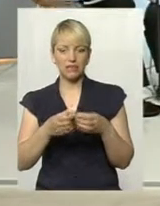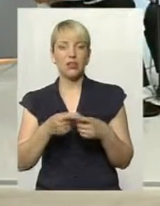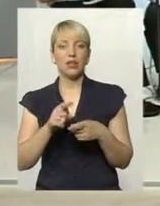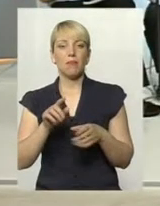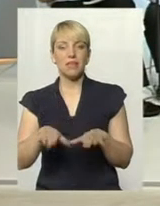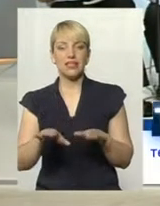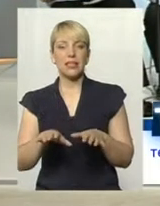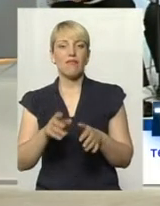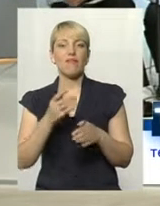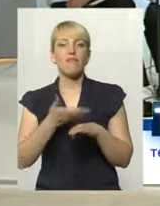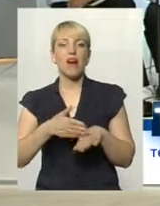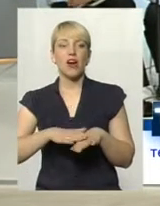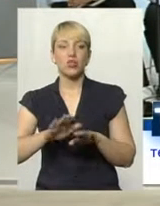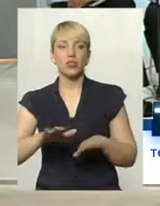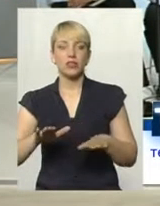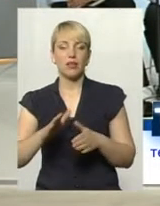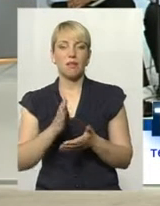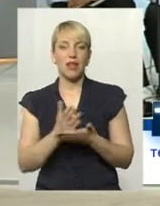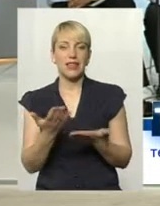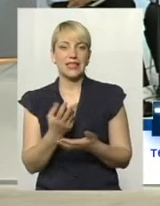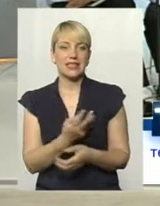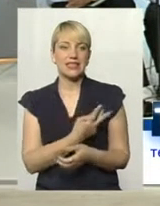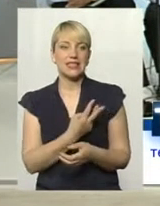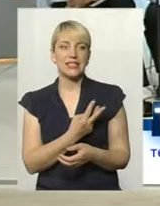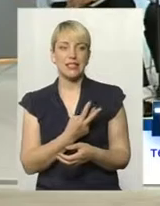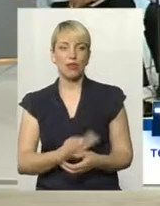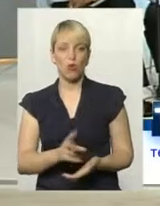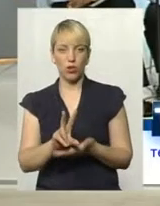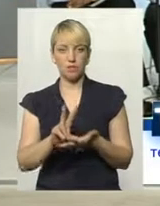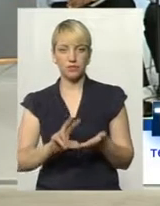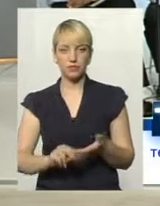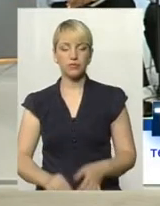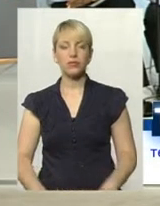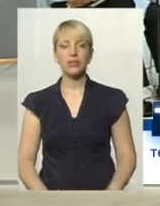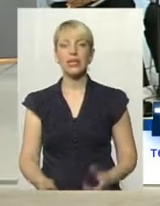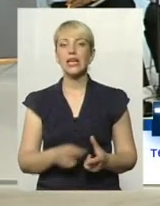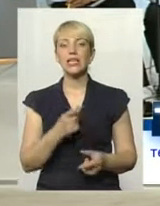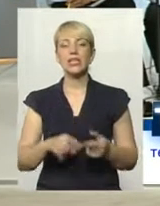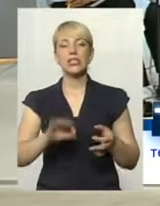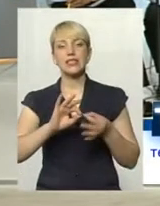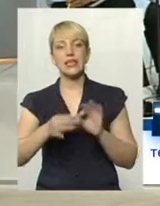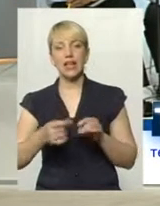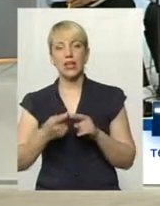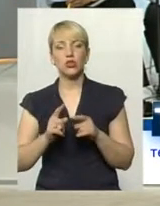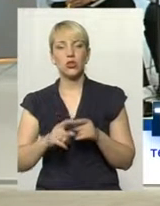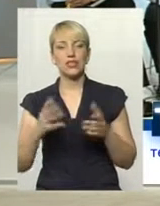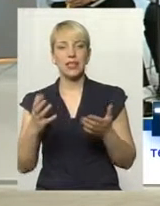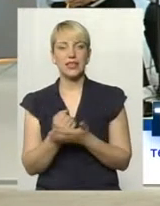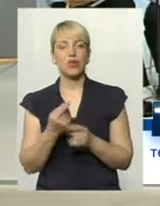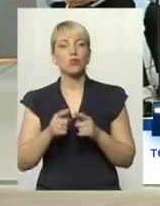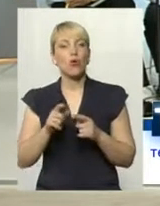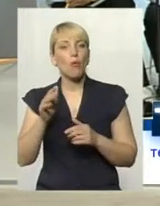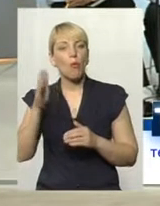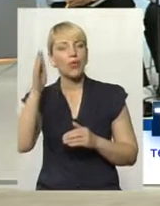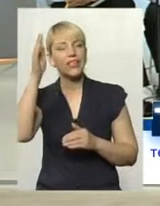дітям мати якийсь стимул. Чи складно знайти отого потенційного олімпійця